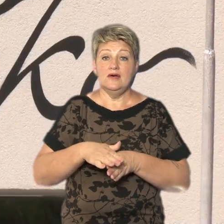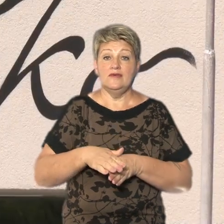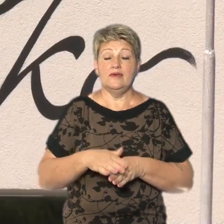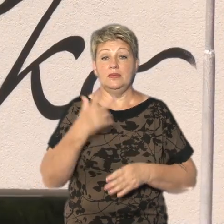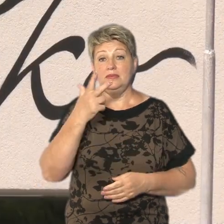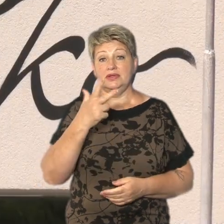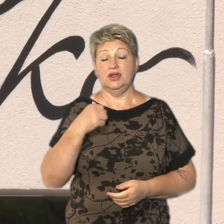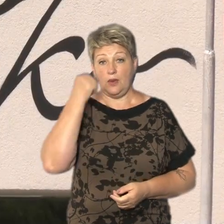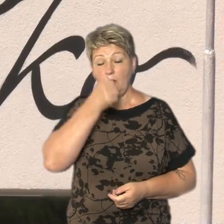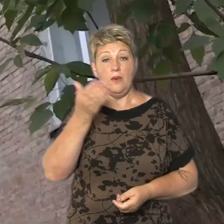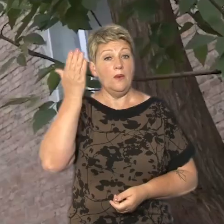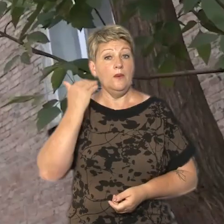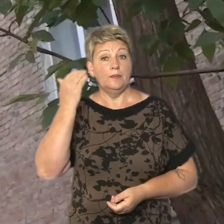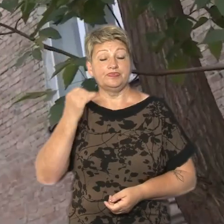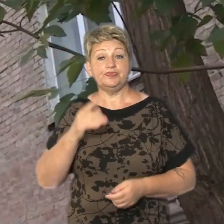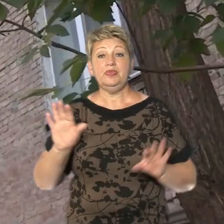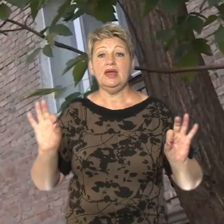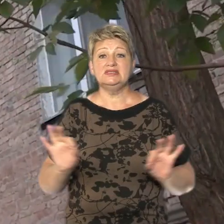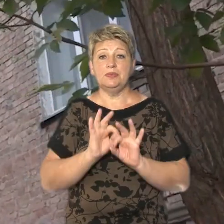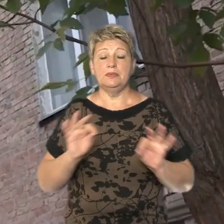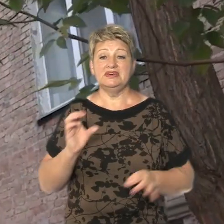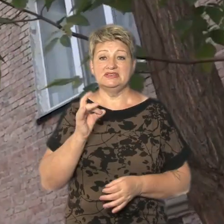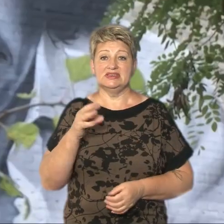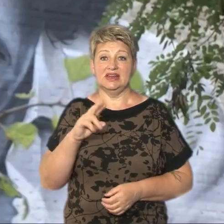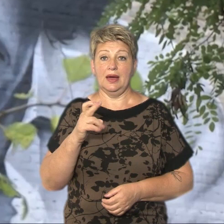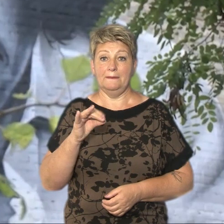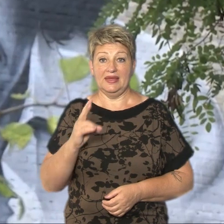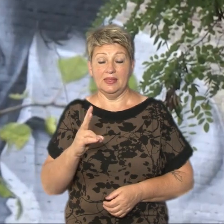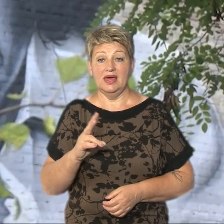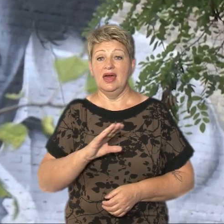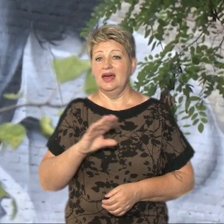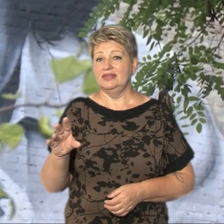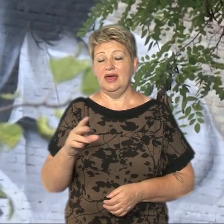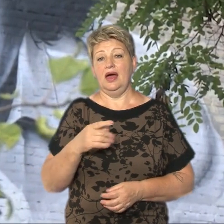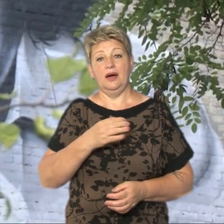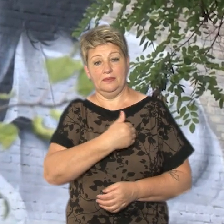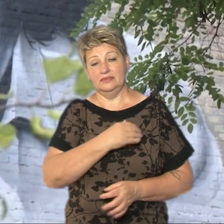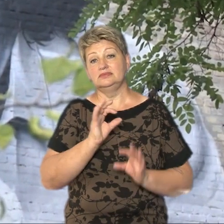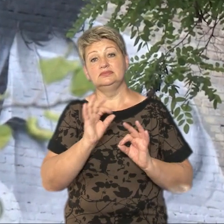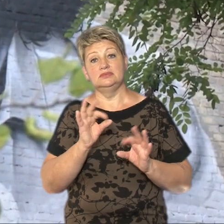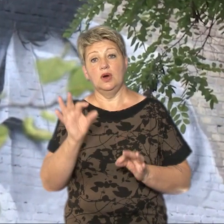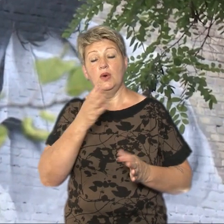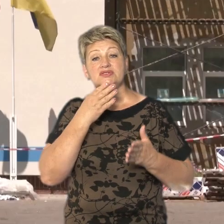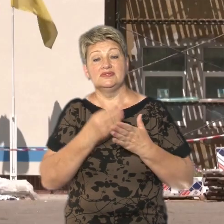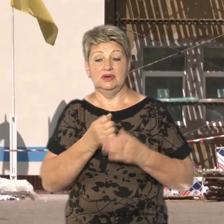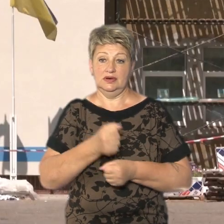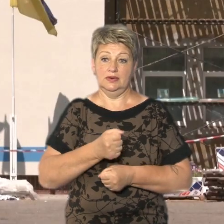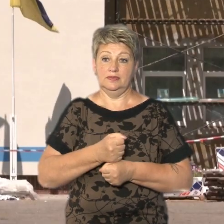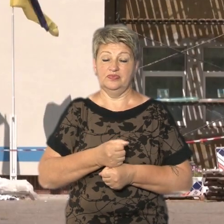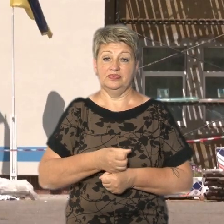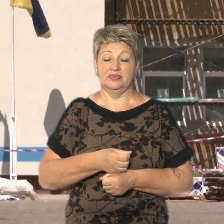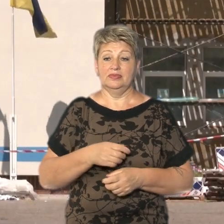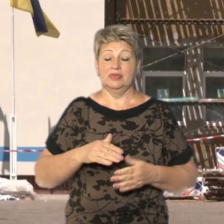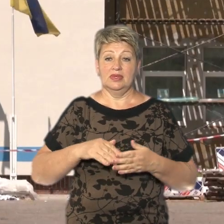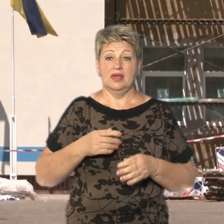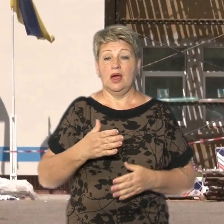стіні черкаського будинку портрет співака Кузьми Скрябіна. Не на камеру погоджується розповісти про свою роботу. Любов сперейшов